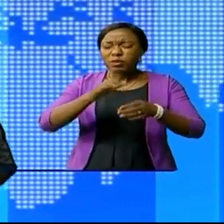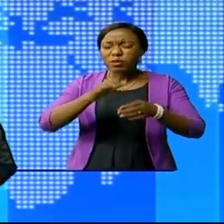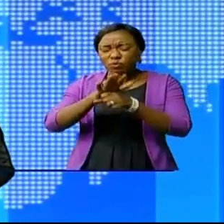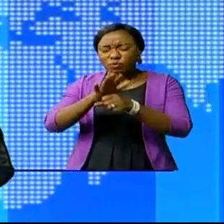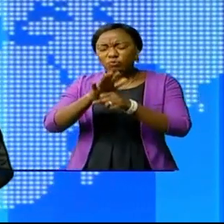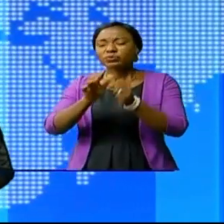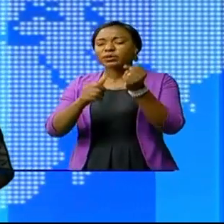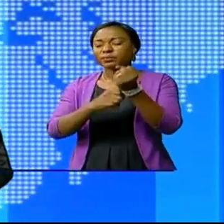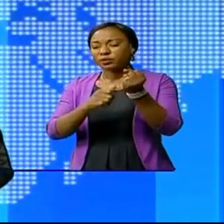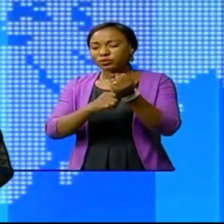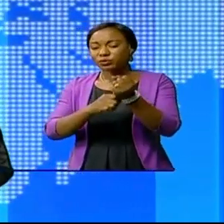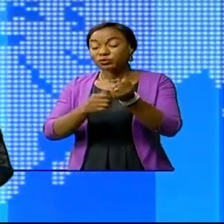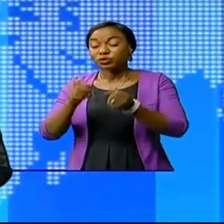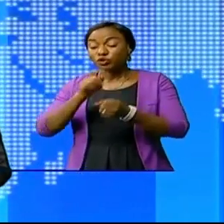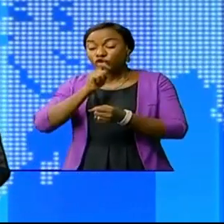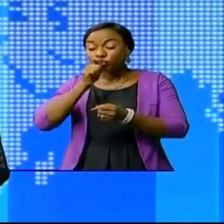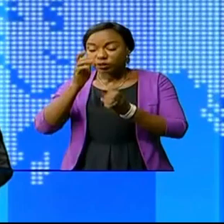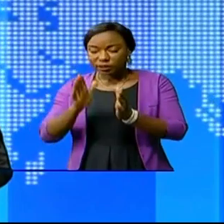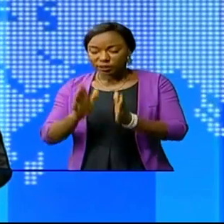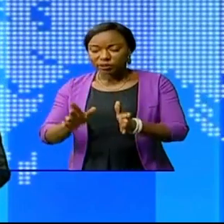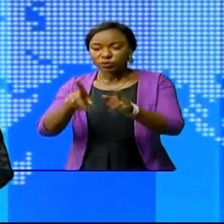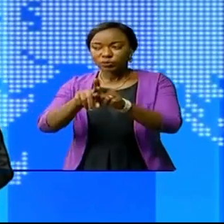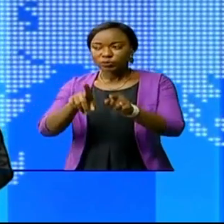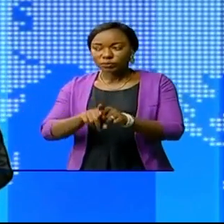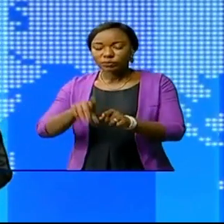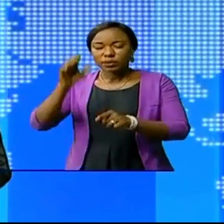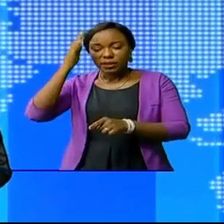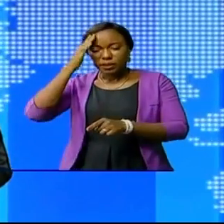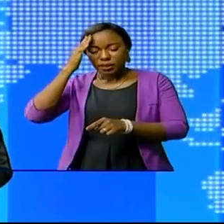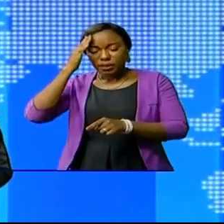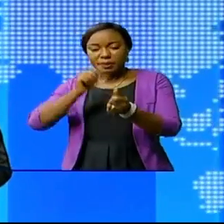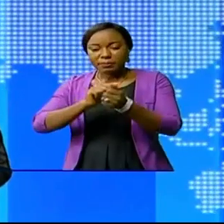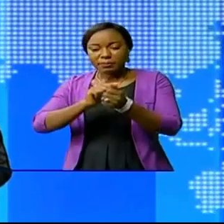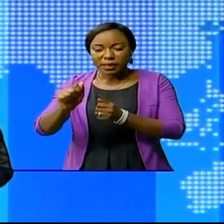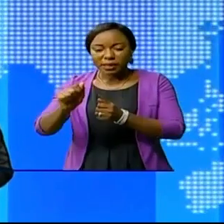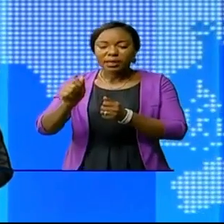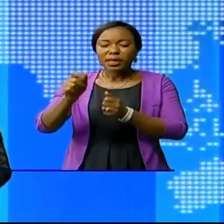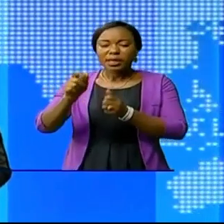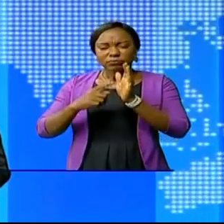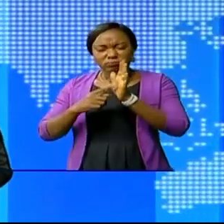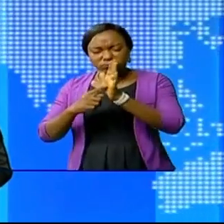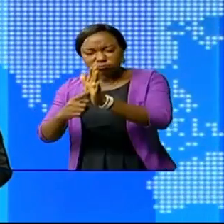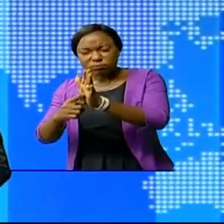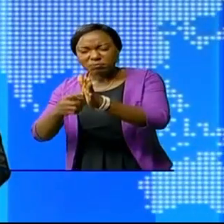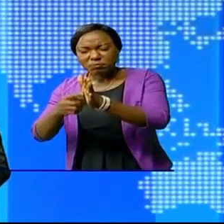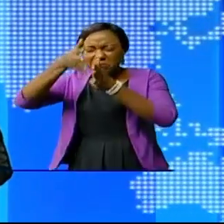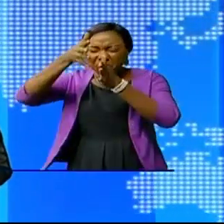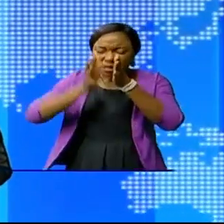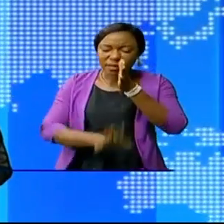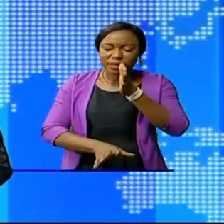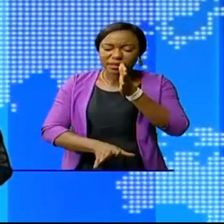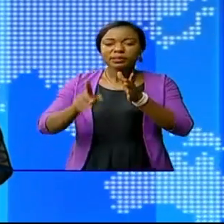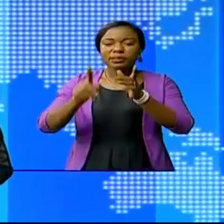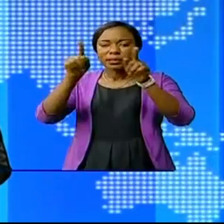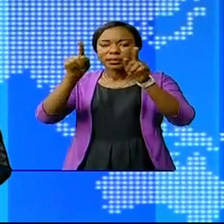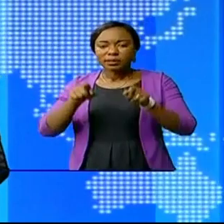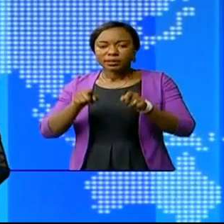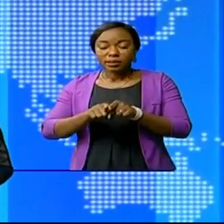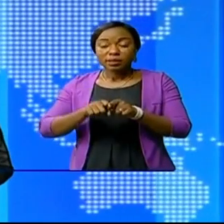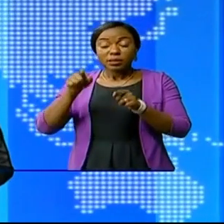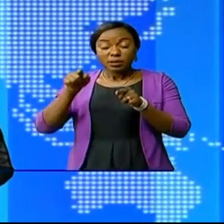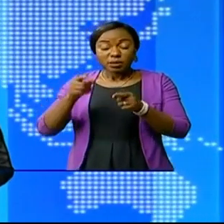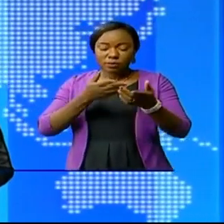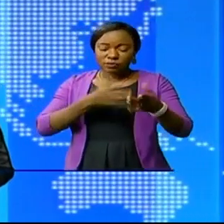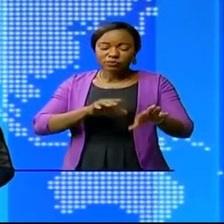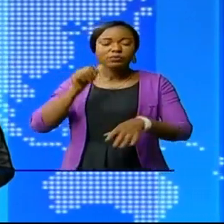à la RTNC. Il a été connu par sa brillante présentation professionnelle du journal télévisé. Il s'était éteint